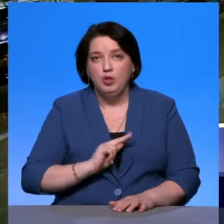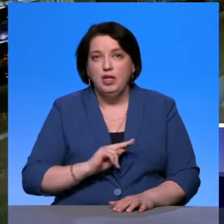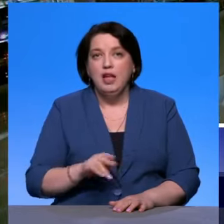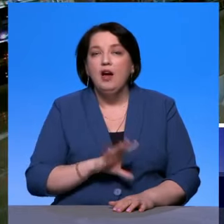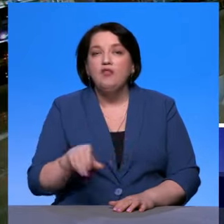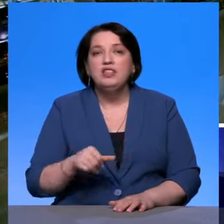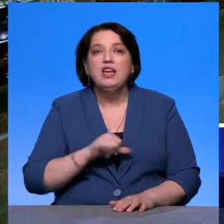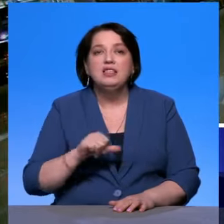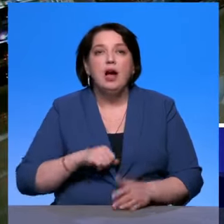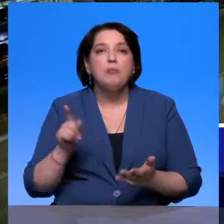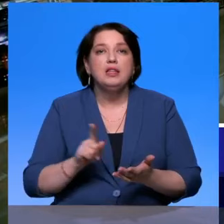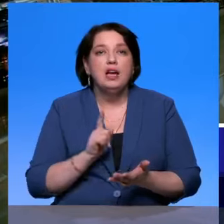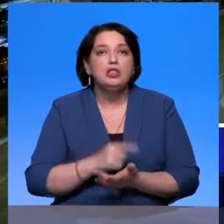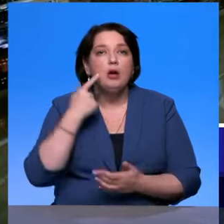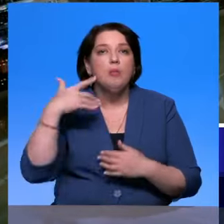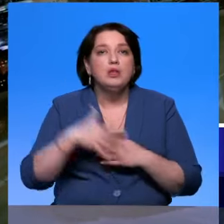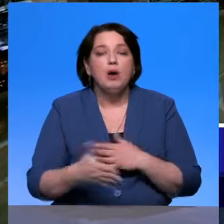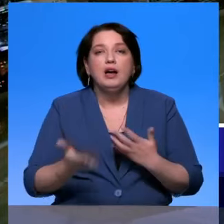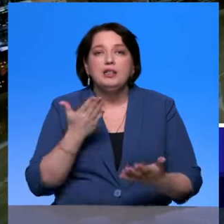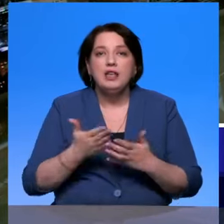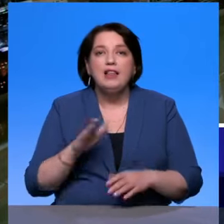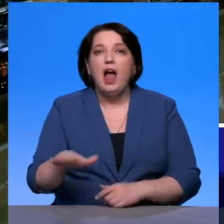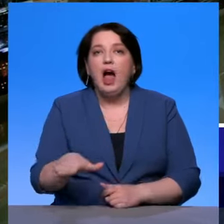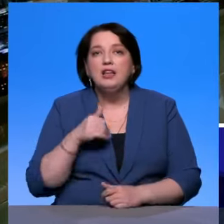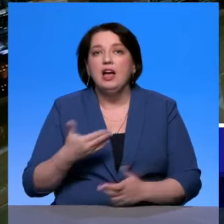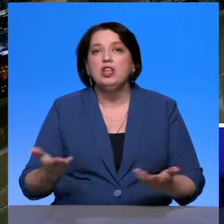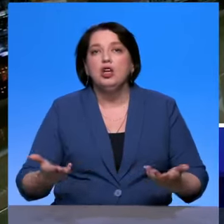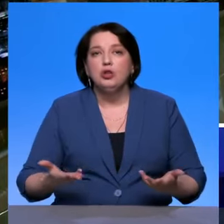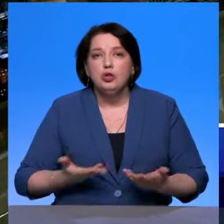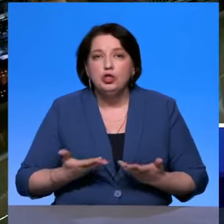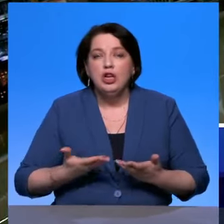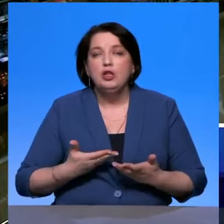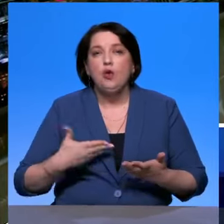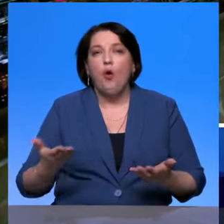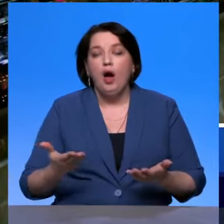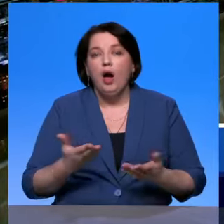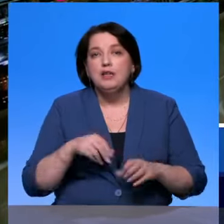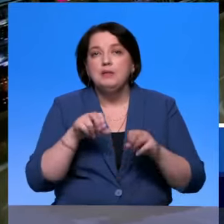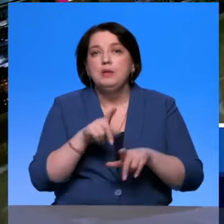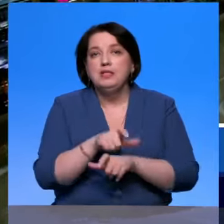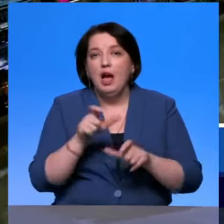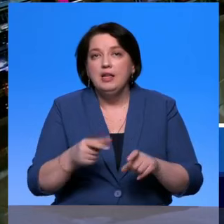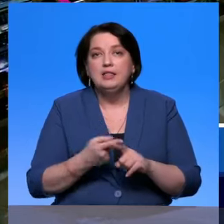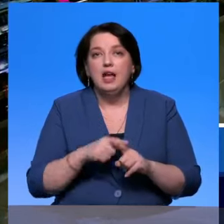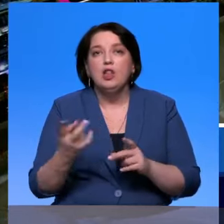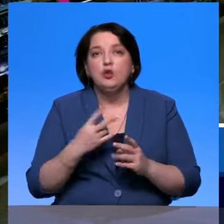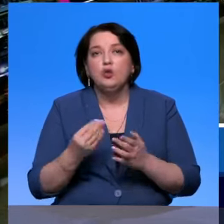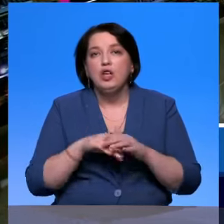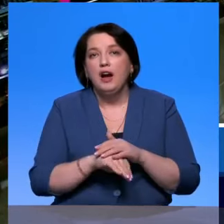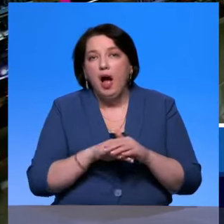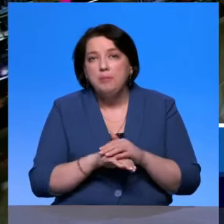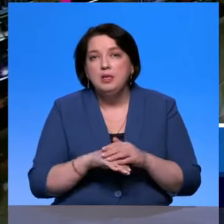что если в арендном жилье специалист живет, это надо или копить, или еще что-то. Это все тяжело.